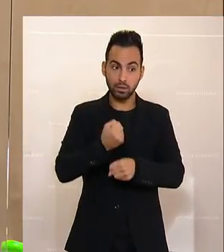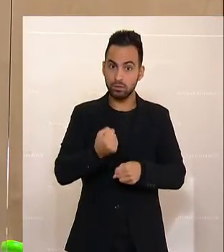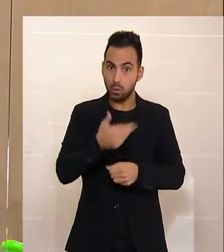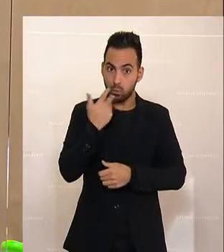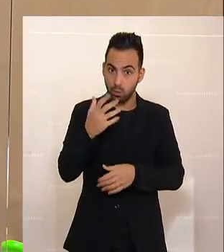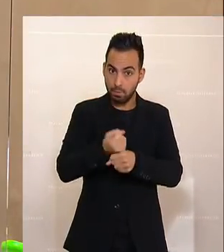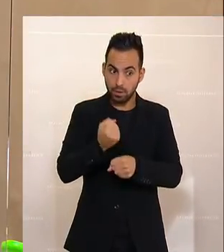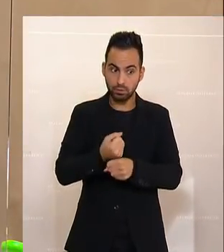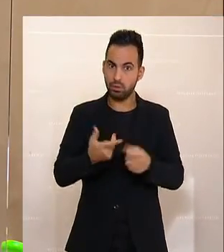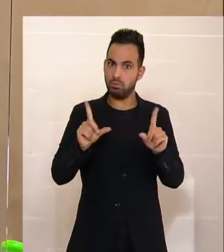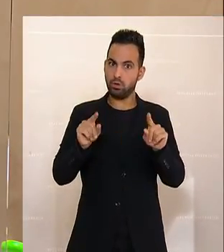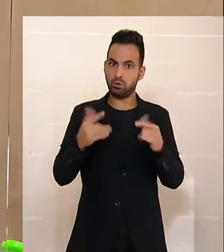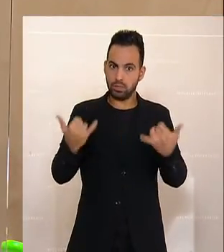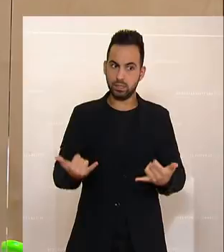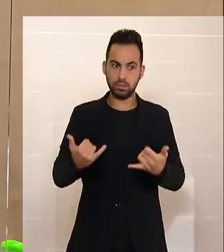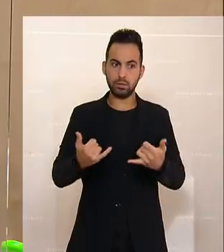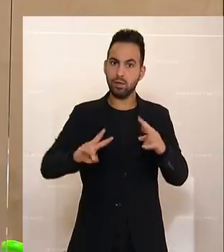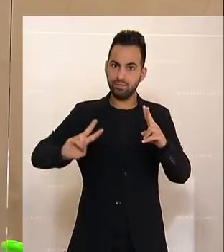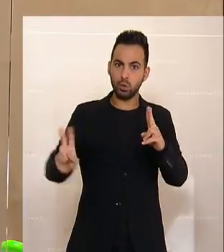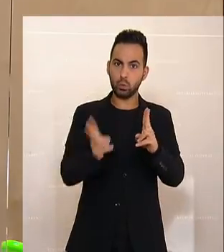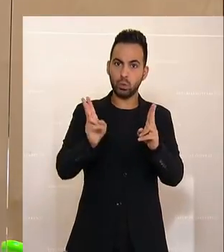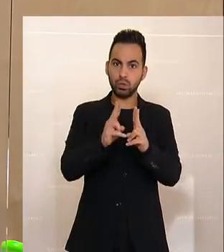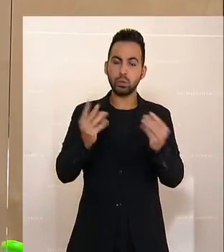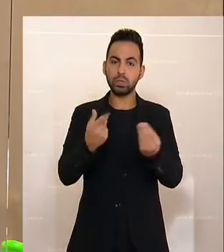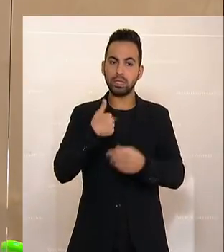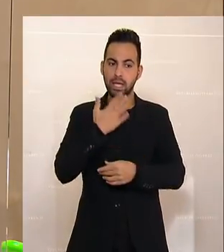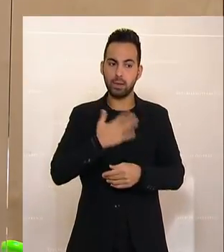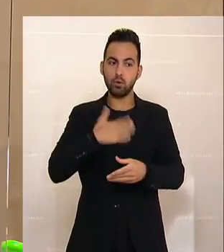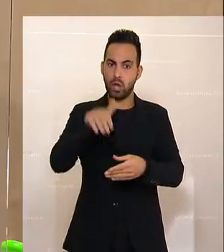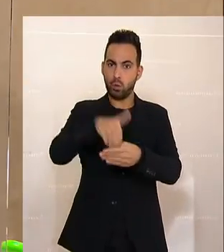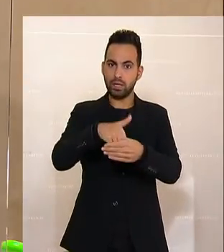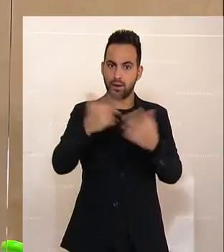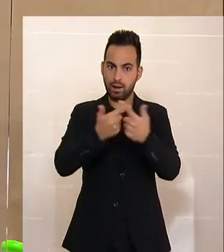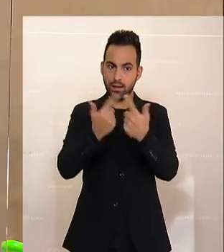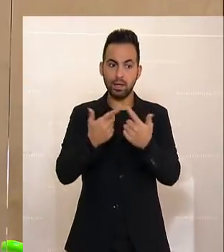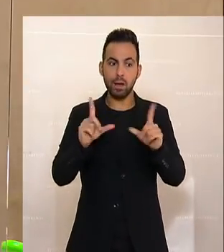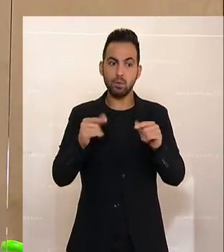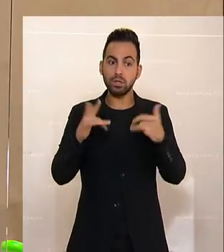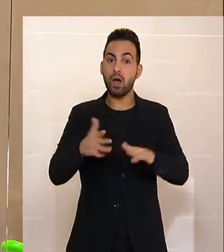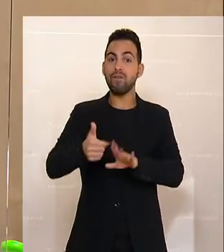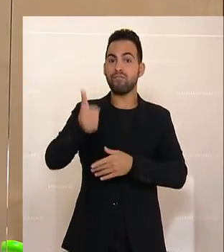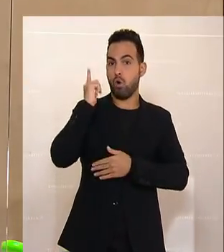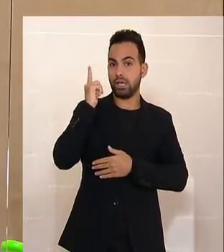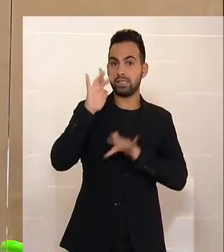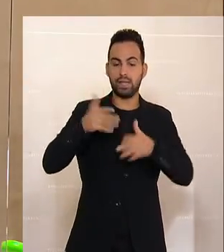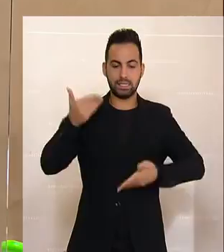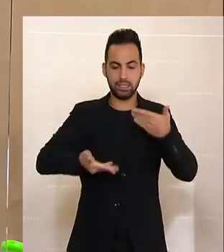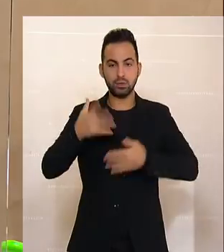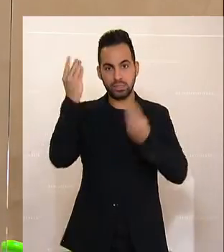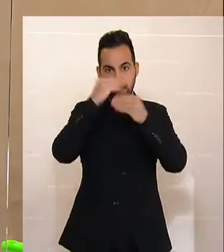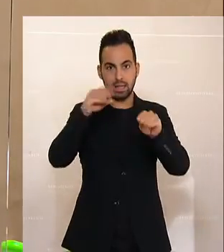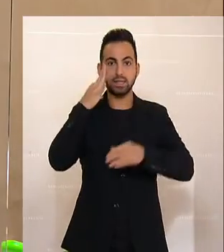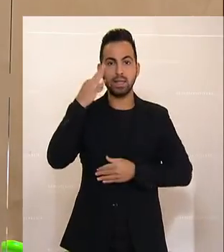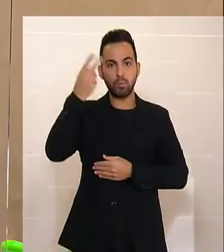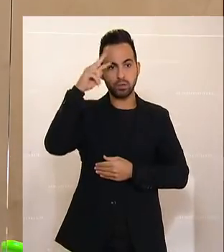Haben Sie nicht gemacht. Letztendlich, damit verkürze ich es, weil ich gerne auf den Inhalt kurz eingehen möchte, hatten wir vorgestern diese Sitzung, sehr geehrte Damen und